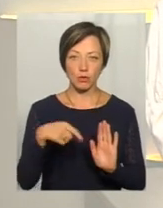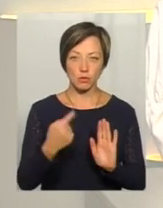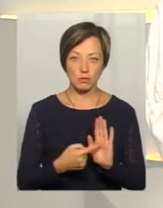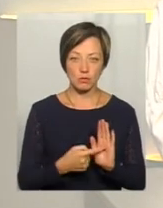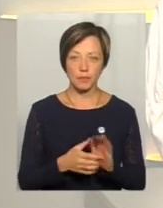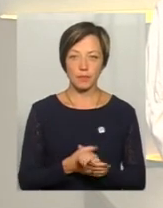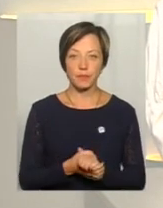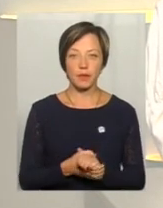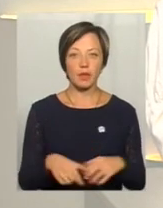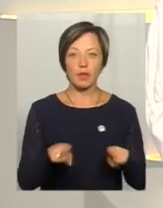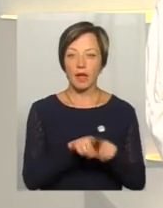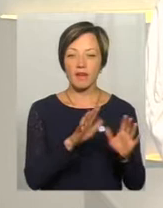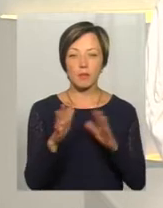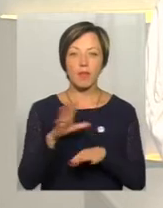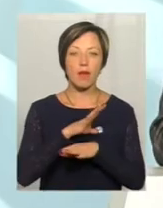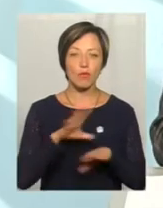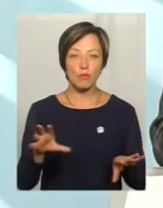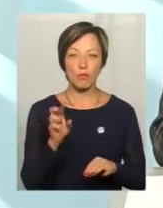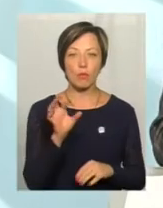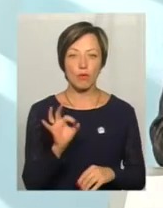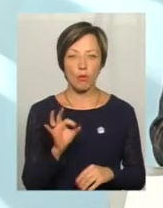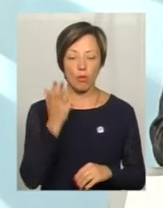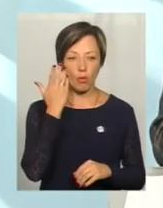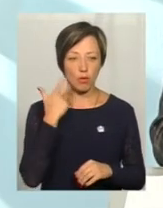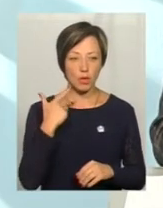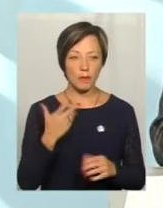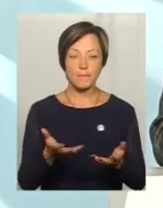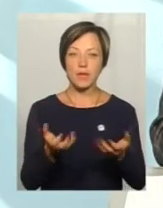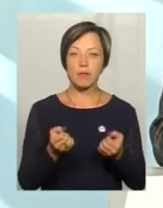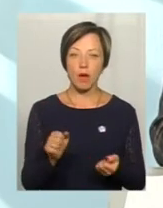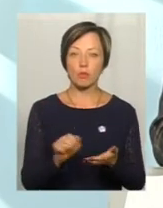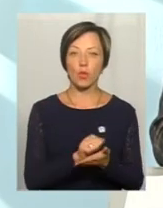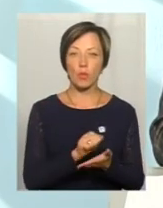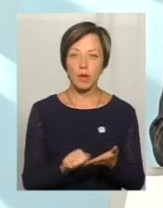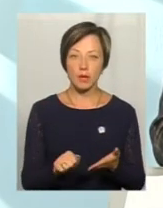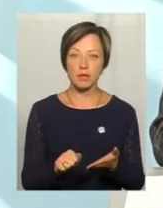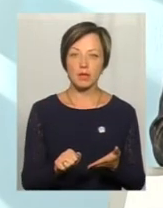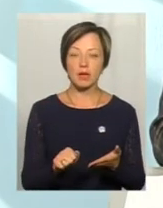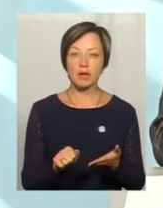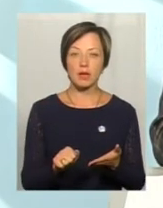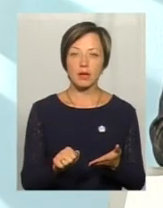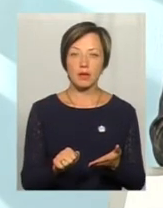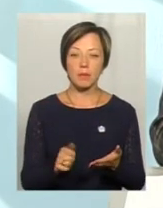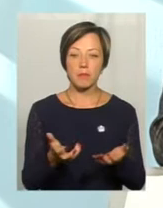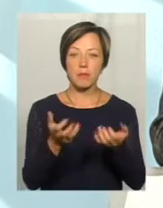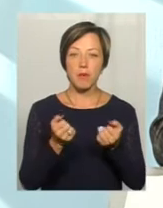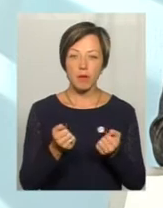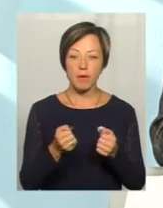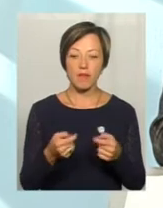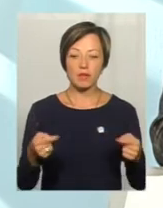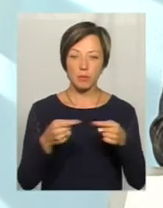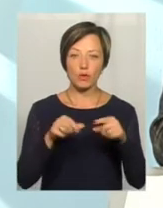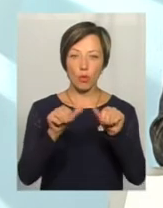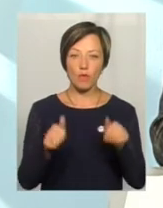Таких випадків не було, тому що ми, коли приймаємо документи, ми їх приймаємо відповідно оформлені